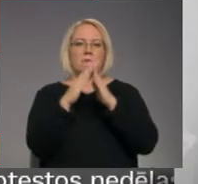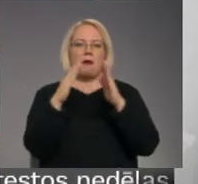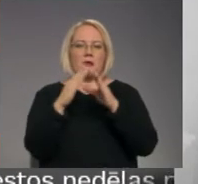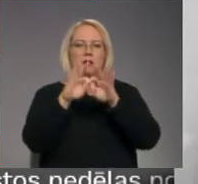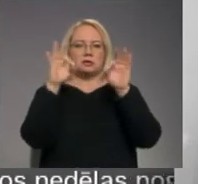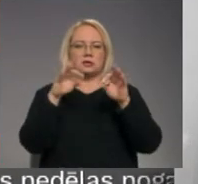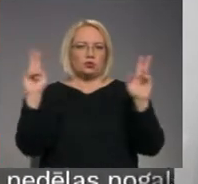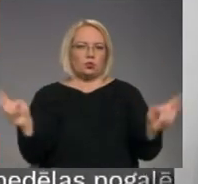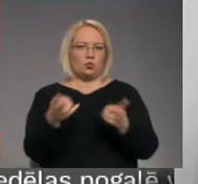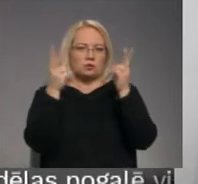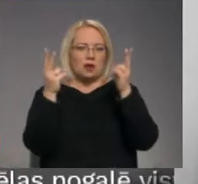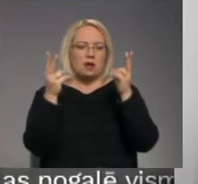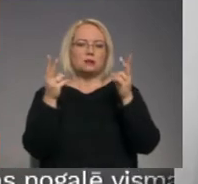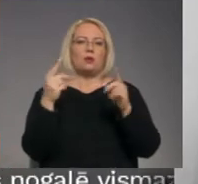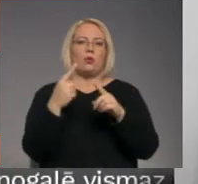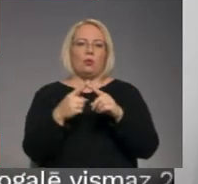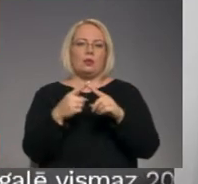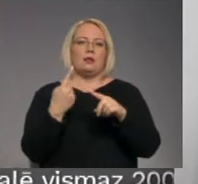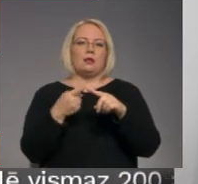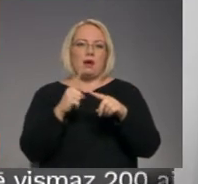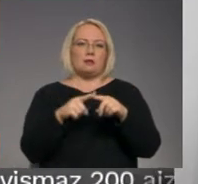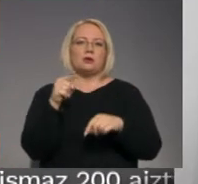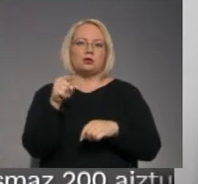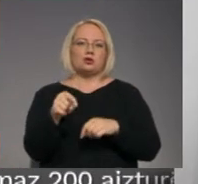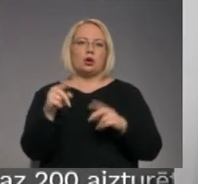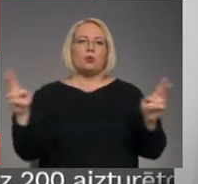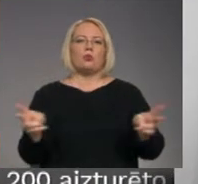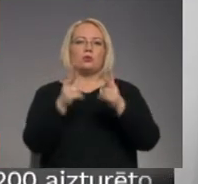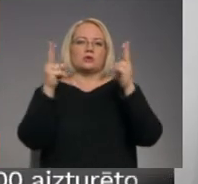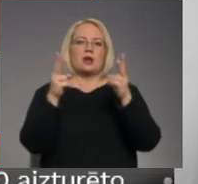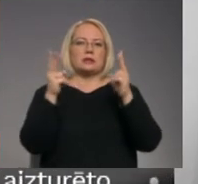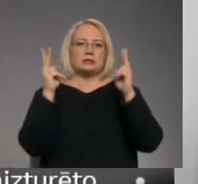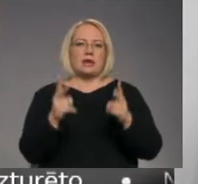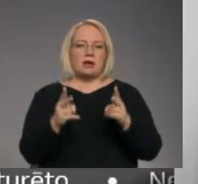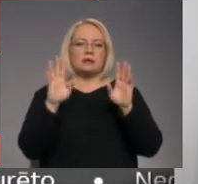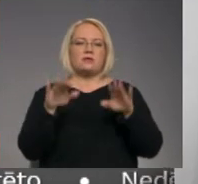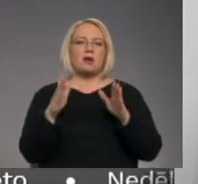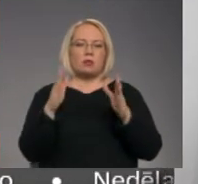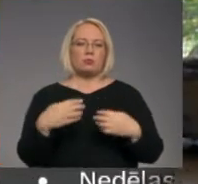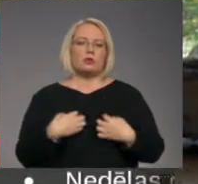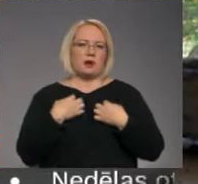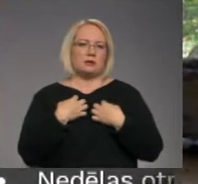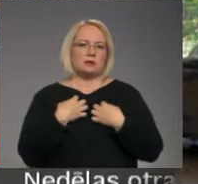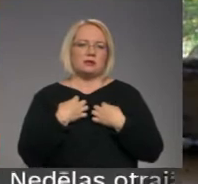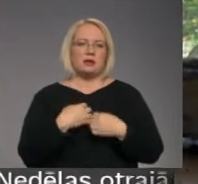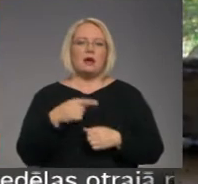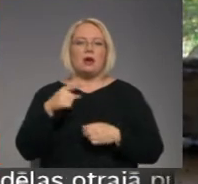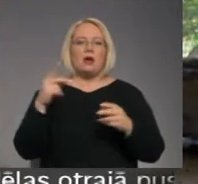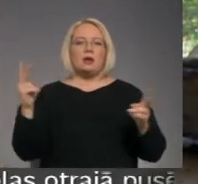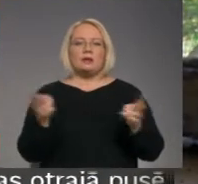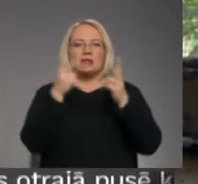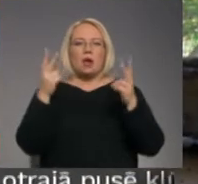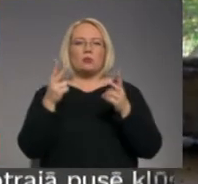izcēlējis ugunsgrākas. Un tad šīs ugunsgrākas cēkas varētu būt arī traģisks. Izdegušā